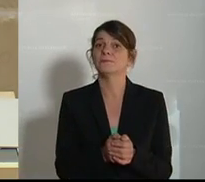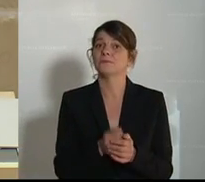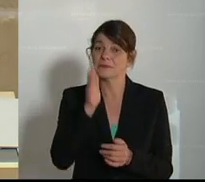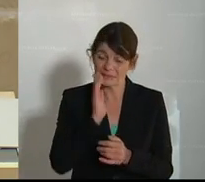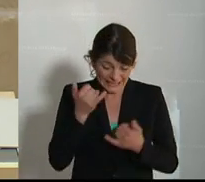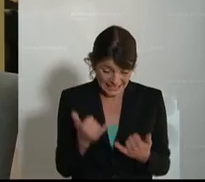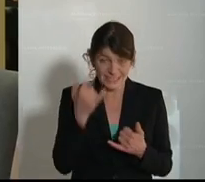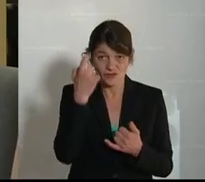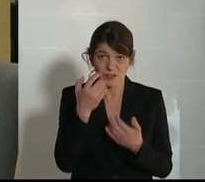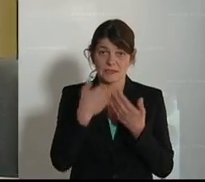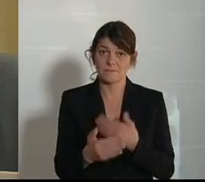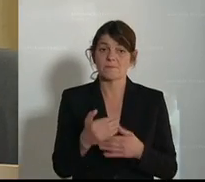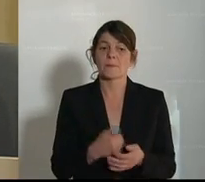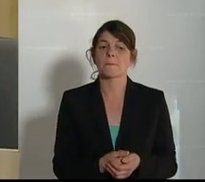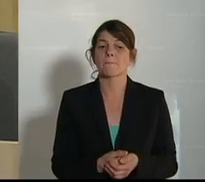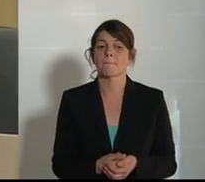dabei an.